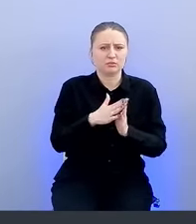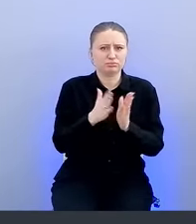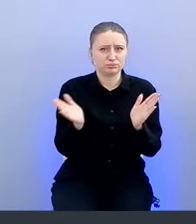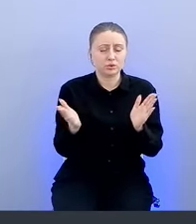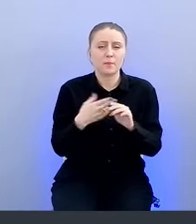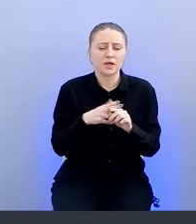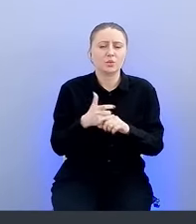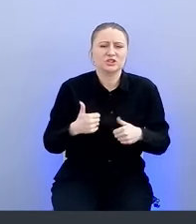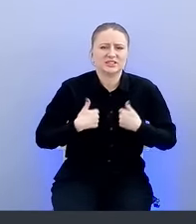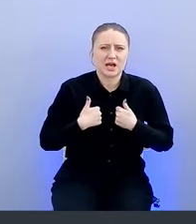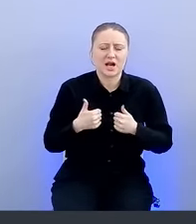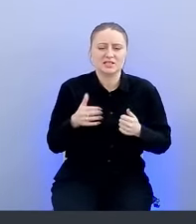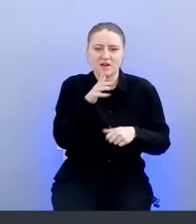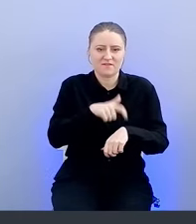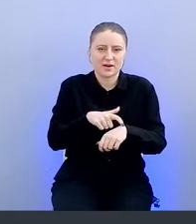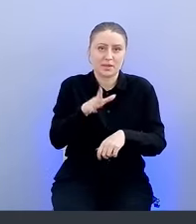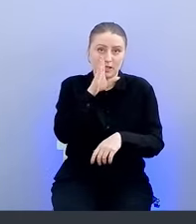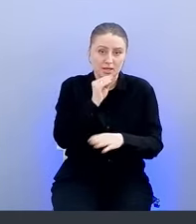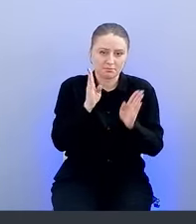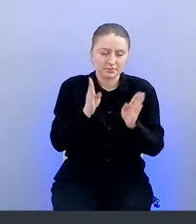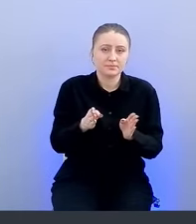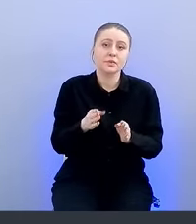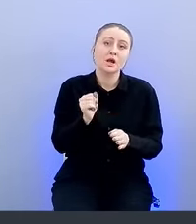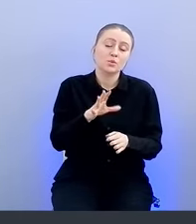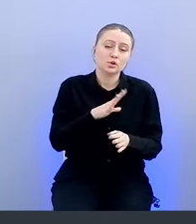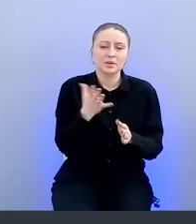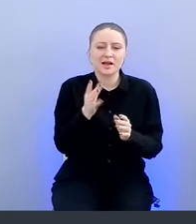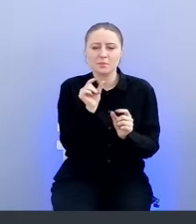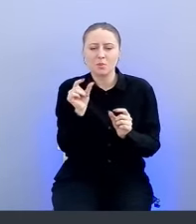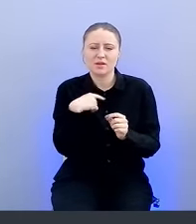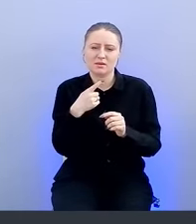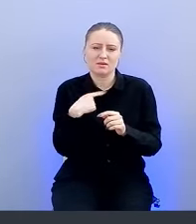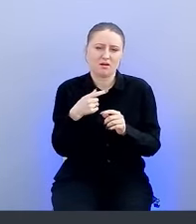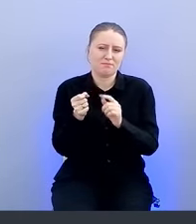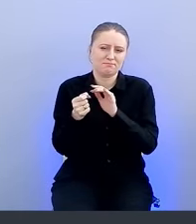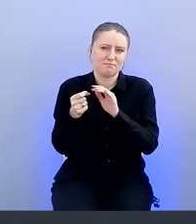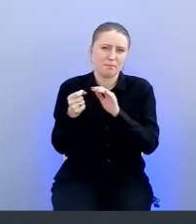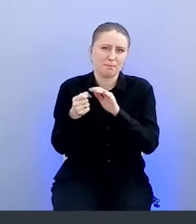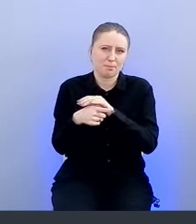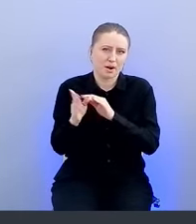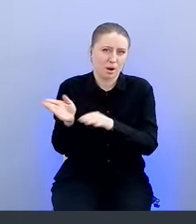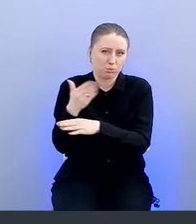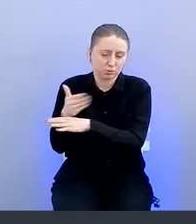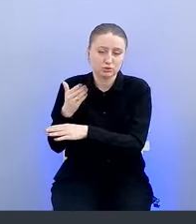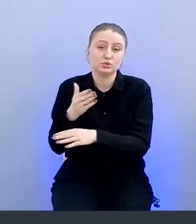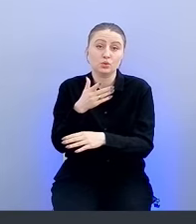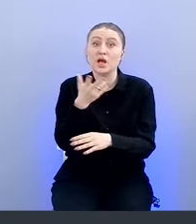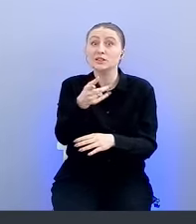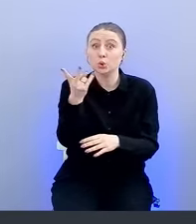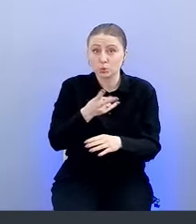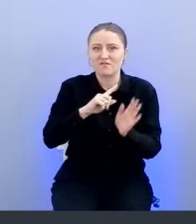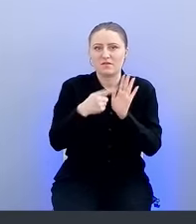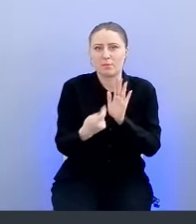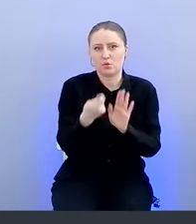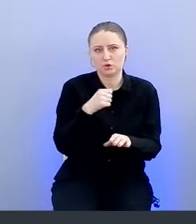очень сильно буду стараться уложиться. Возможно, какие-то моменты пропущу, и вы вопросами зададите уточняющие моменты.